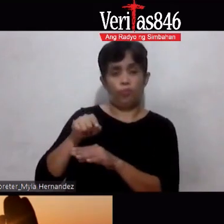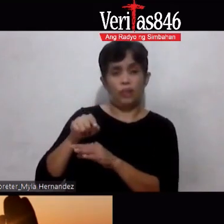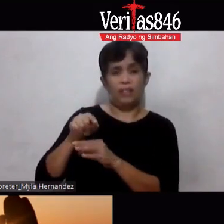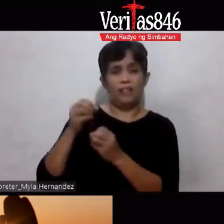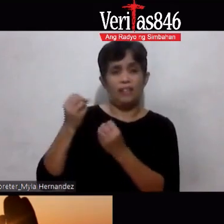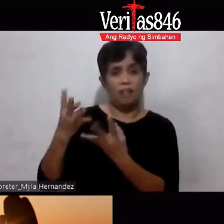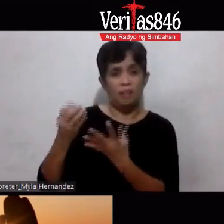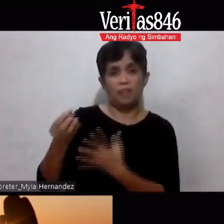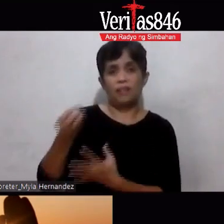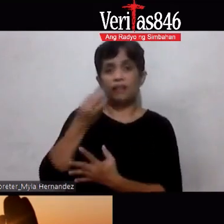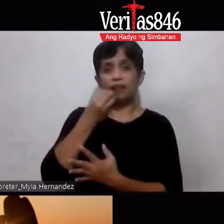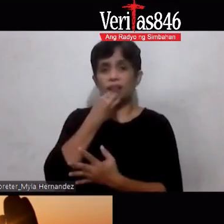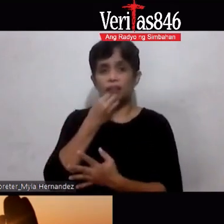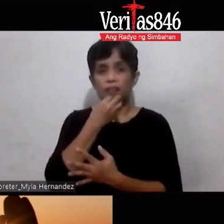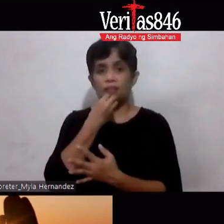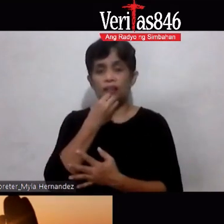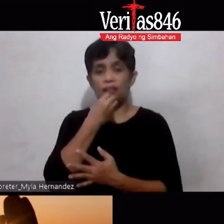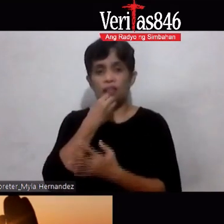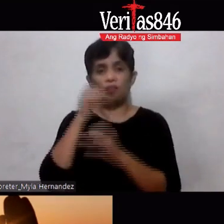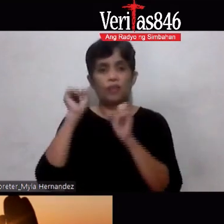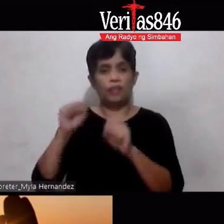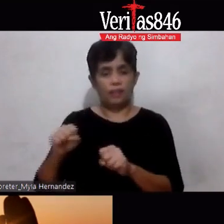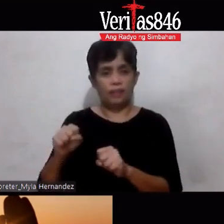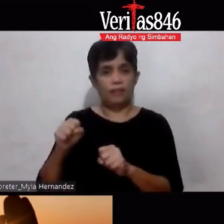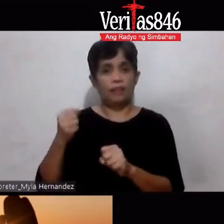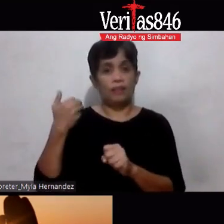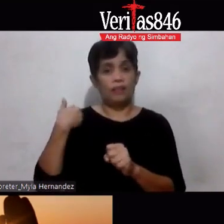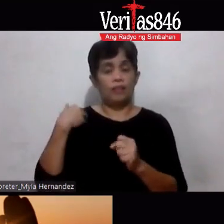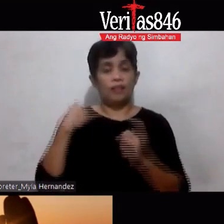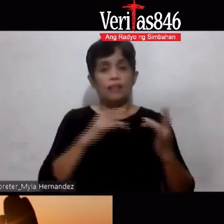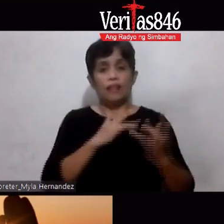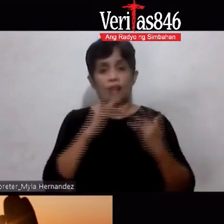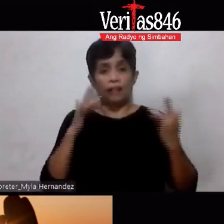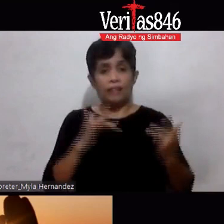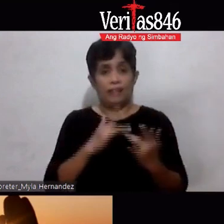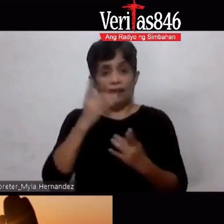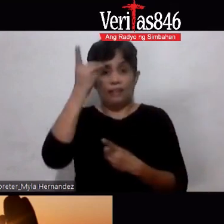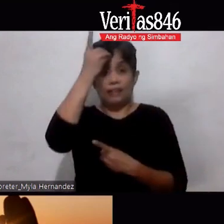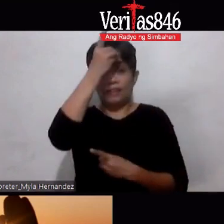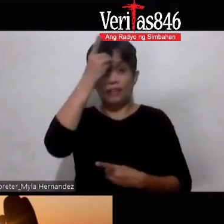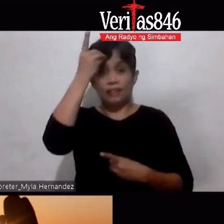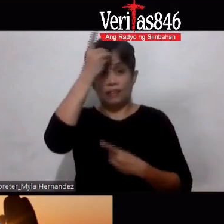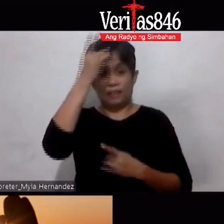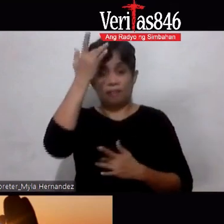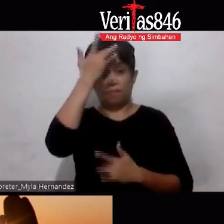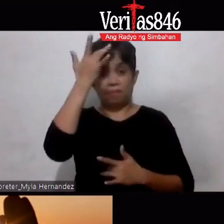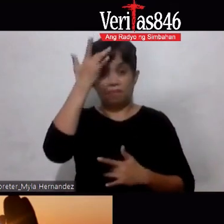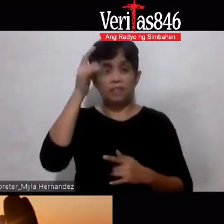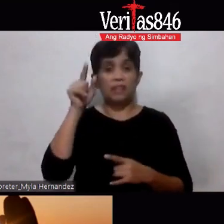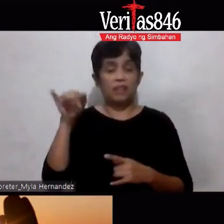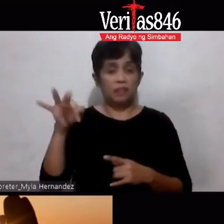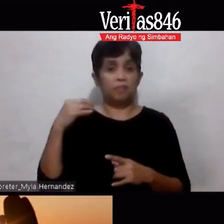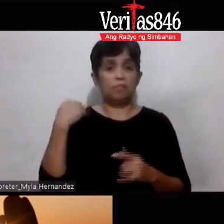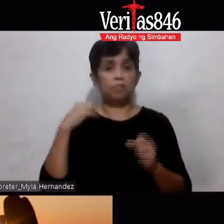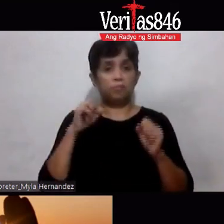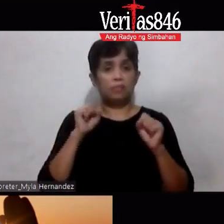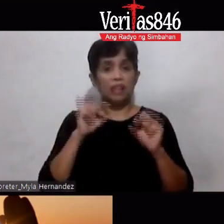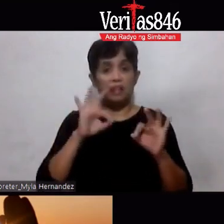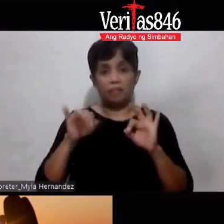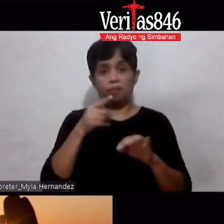Pwede ka Magkaroon Ng Heart Disease Kung magkaroon Ka Ng Heart Disease Pwedeng Malimita Ang iyong